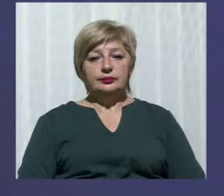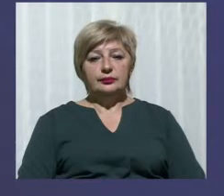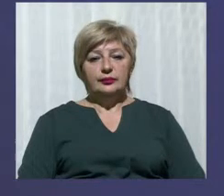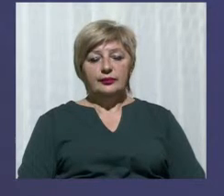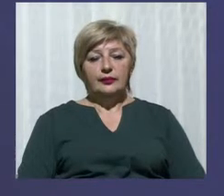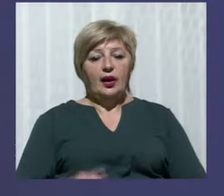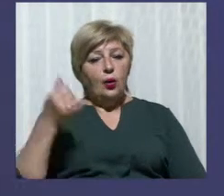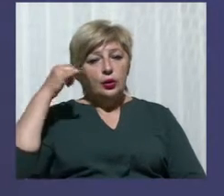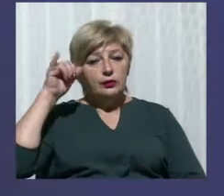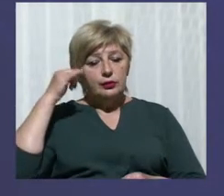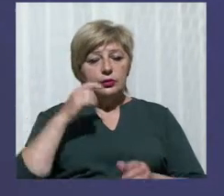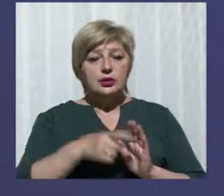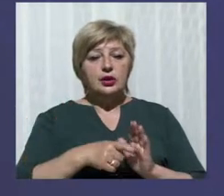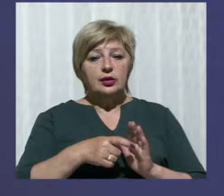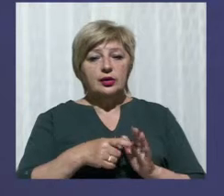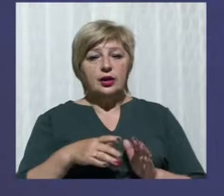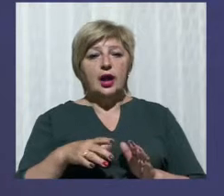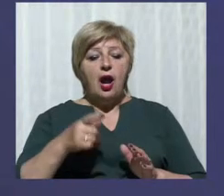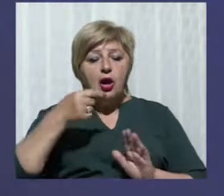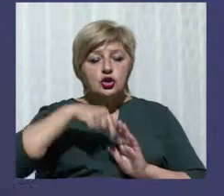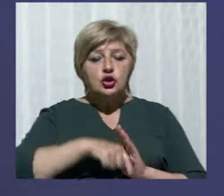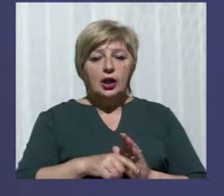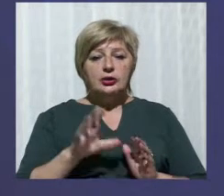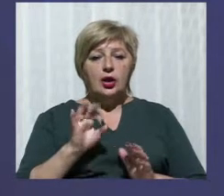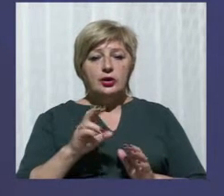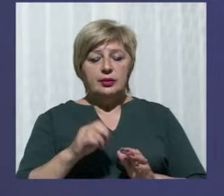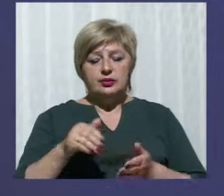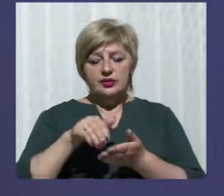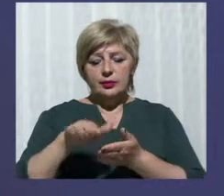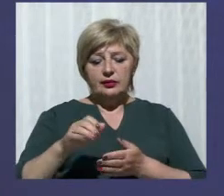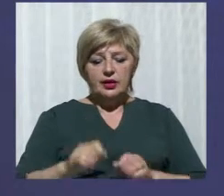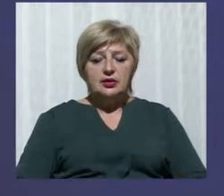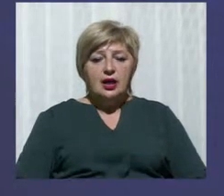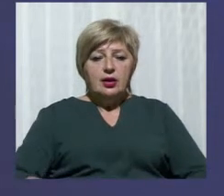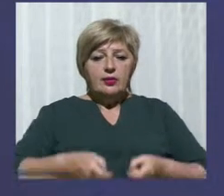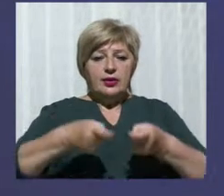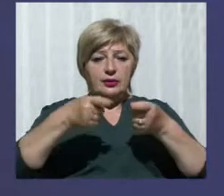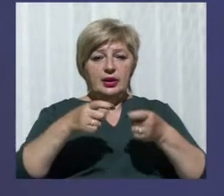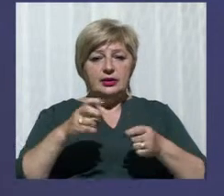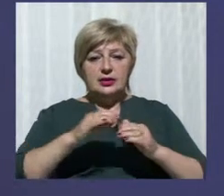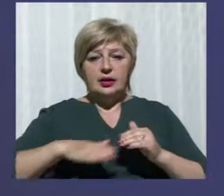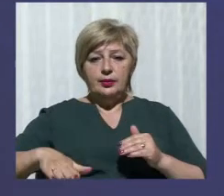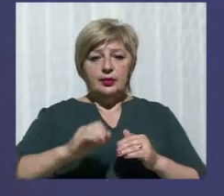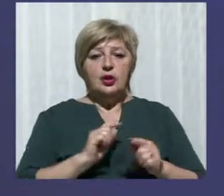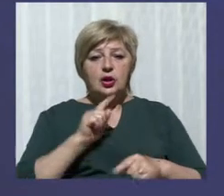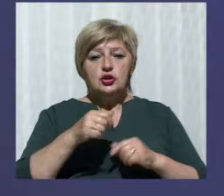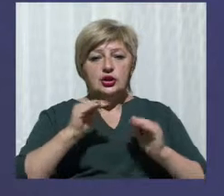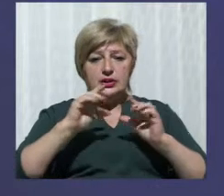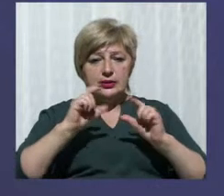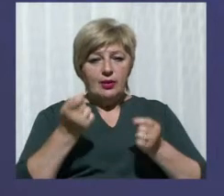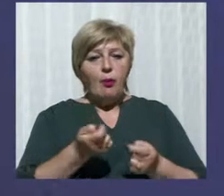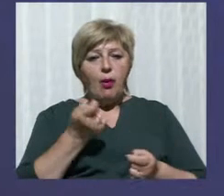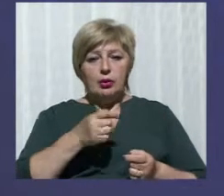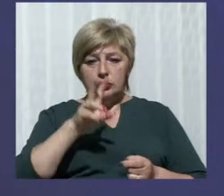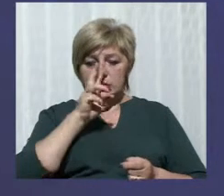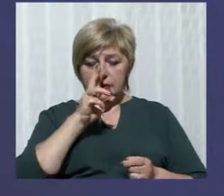У Кровому розі гірники шахти Октяберське відмовляються підніматись на поверхню через низьку зарплату. Про це